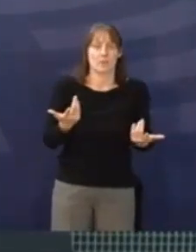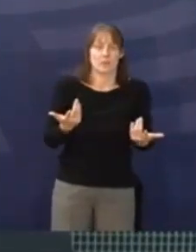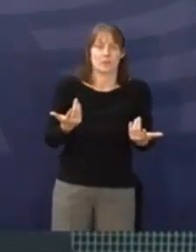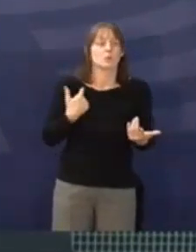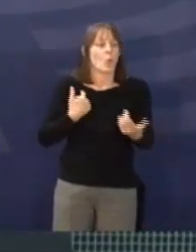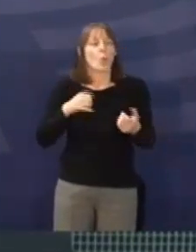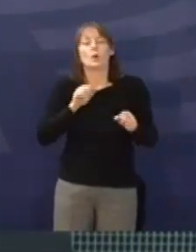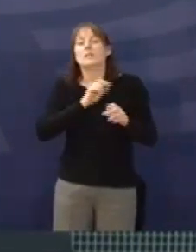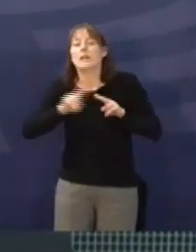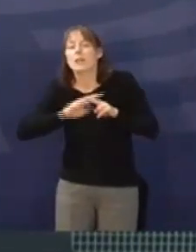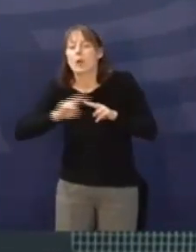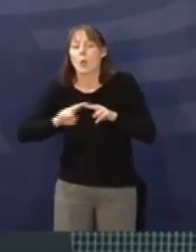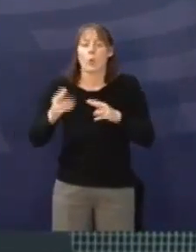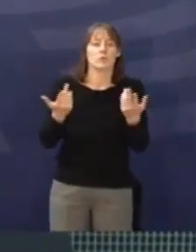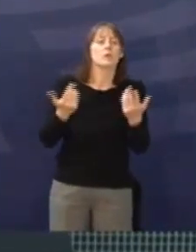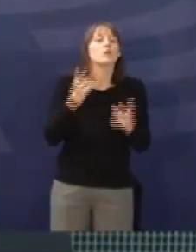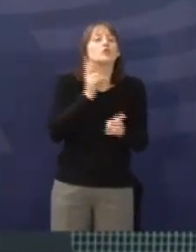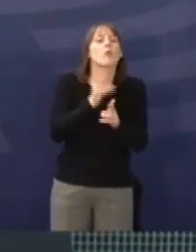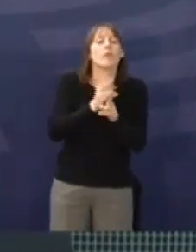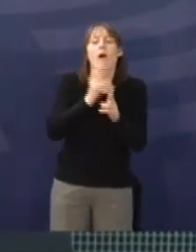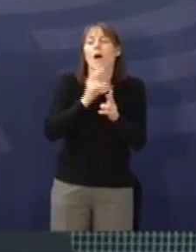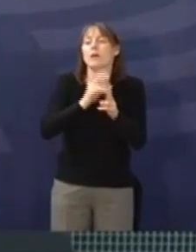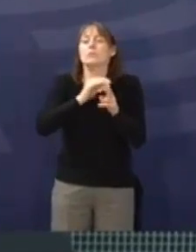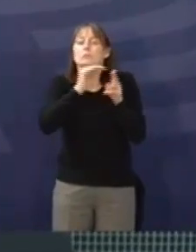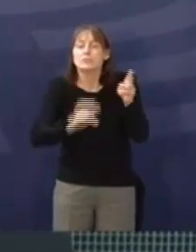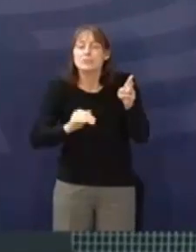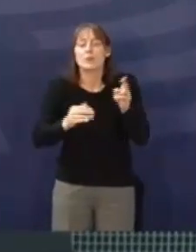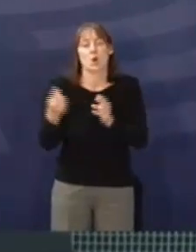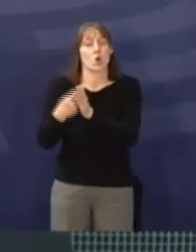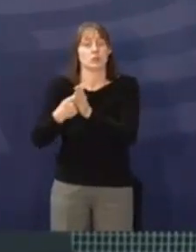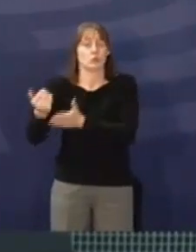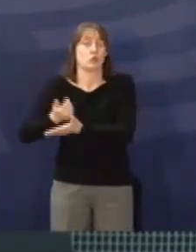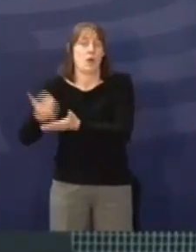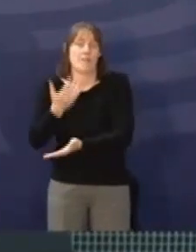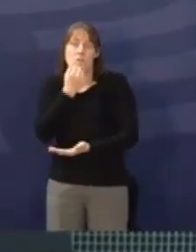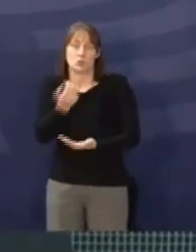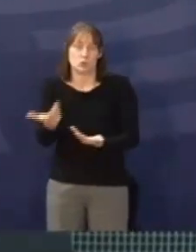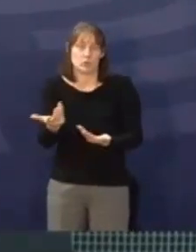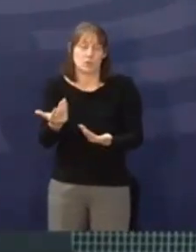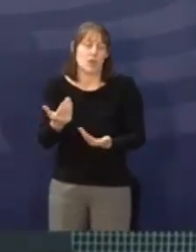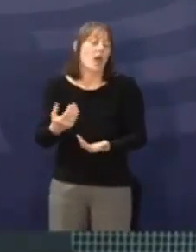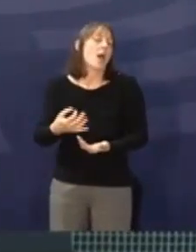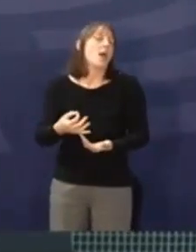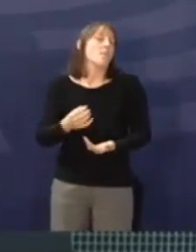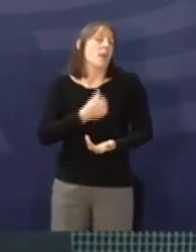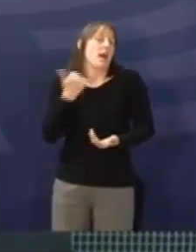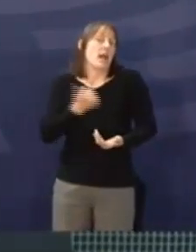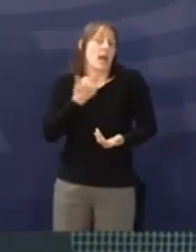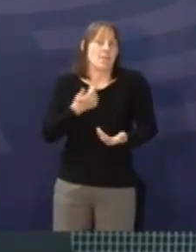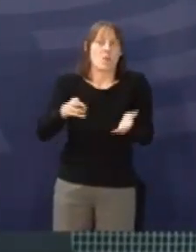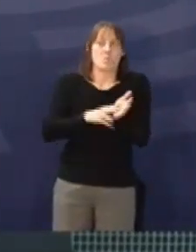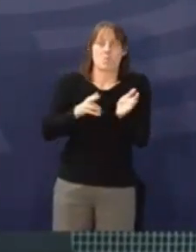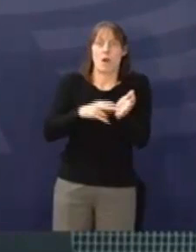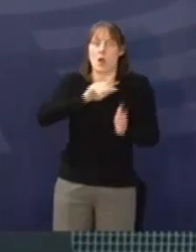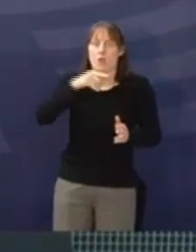Standards senken, Kosten sparen. Ob eine Premium-Marke wie die Lufthansa damit eine Zukunft hat, darf man